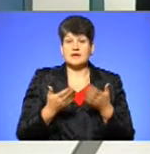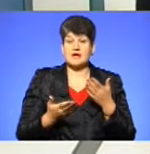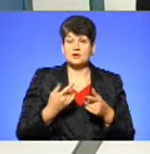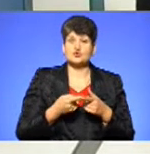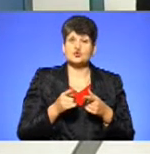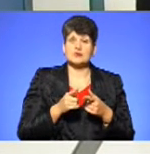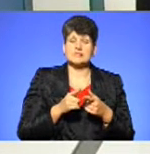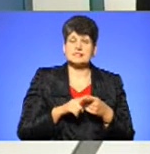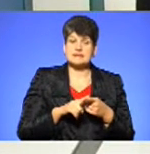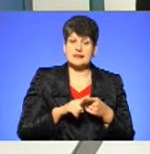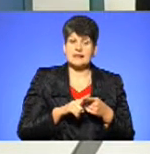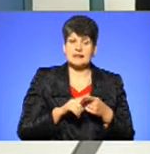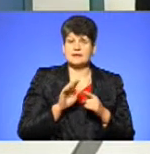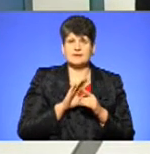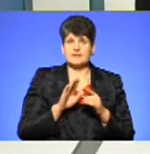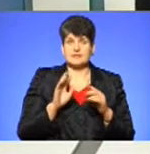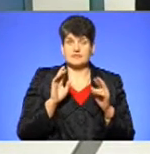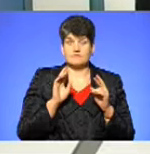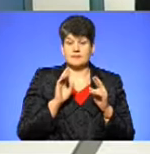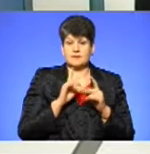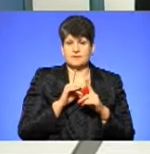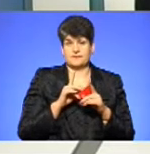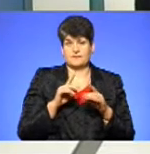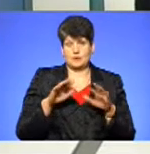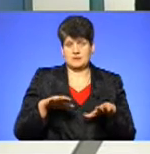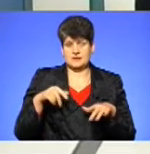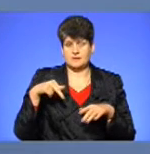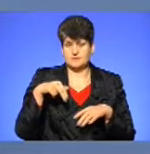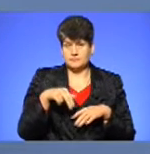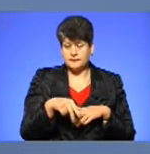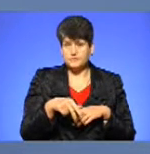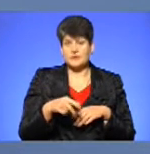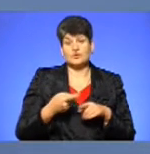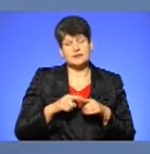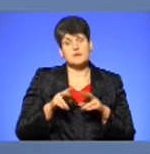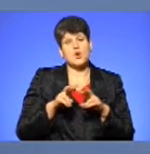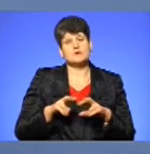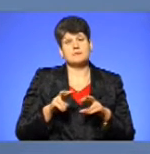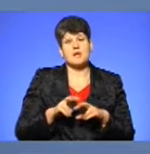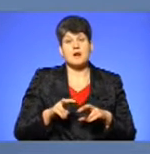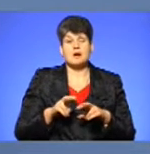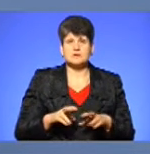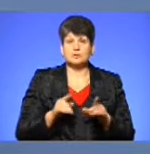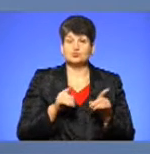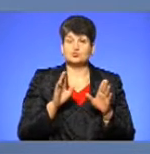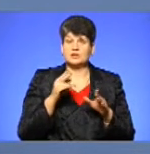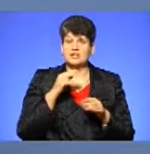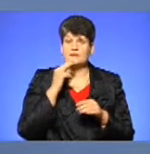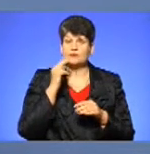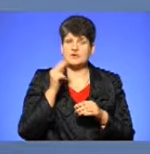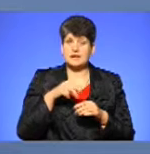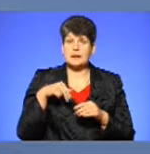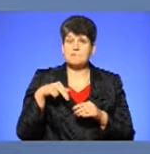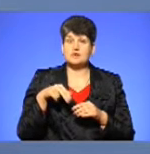невстановленому у місті переходить пішоход, тут вже треба розбиратися, тут буде відповідати пішохід.